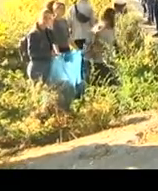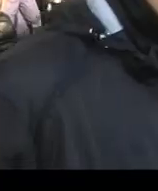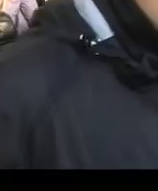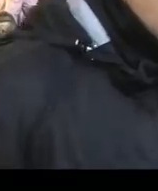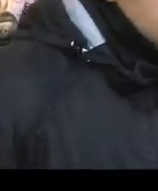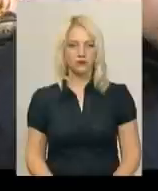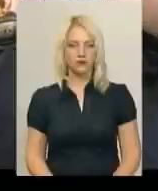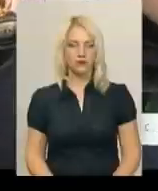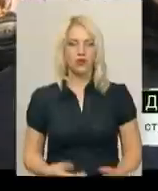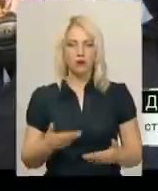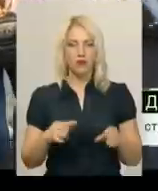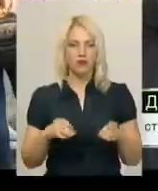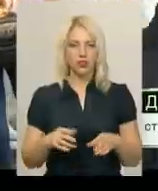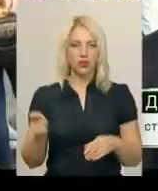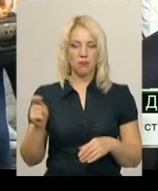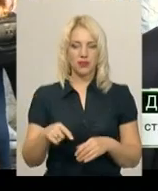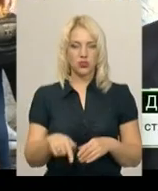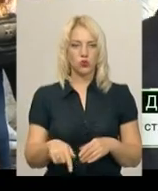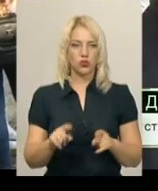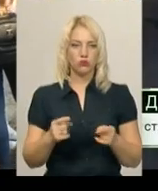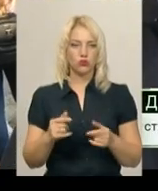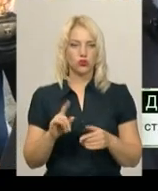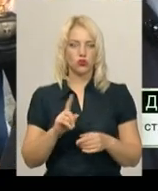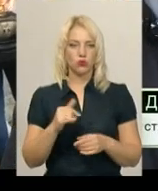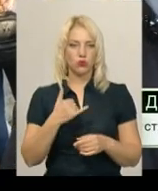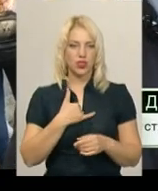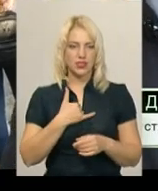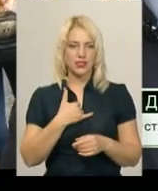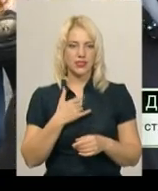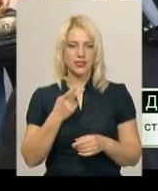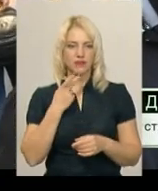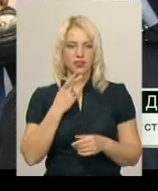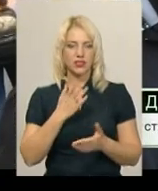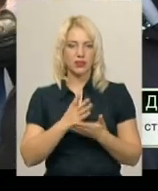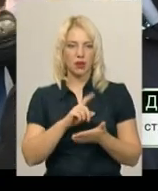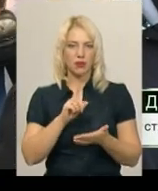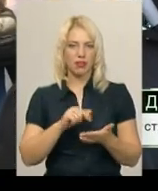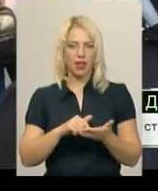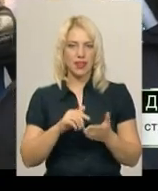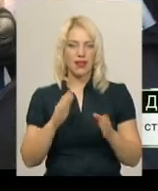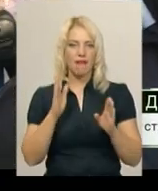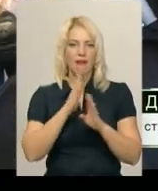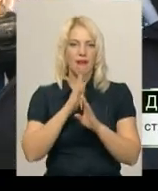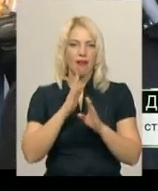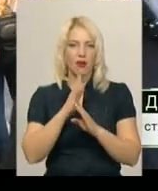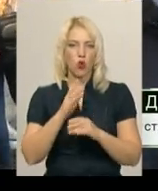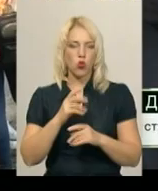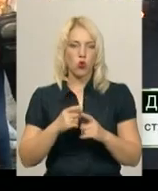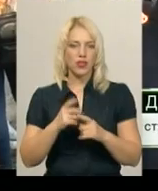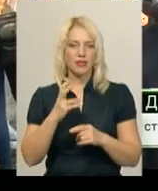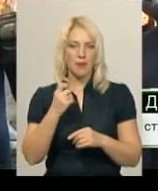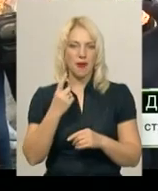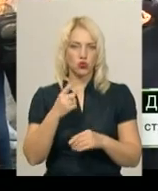«Ми вирішили прийти сюди, тому що в нас завжди стоїть питання екології на першому місці. Тому